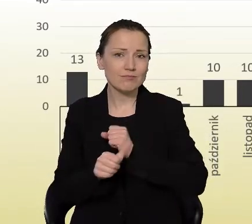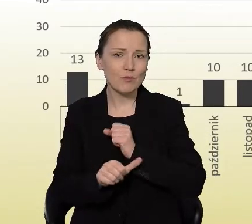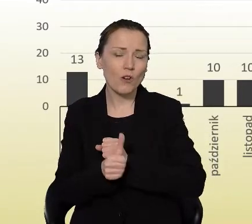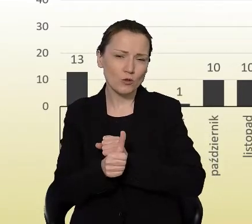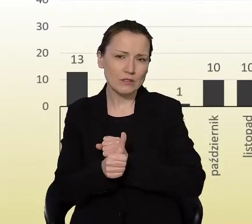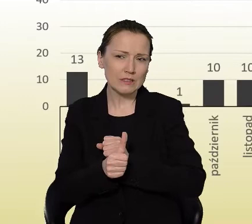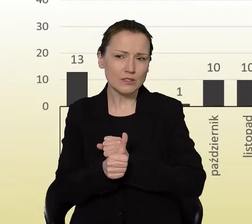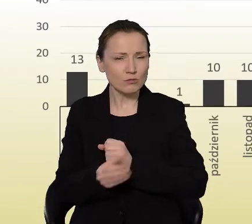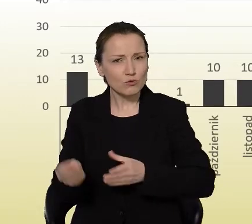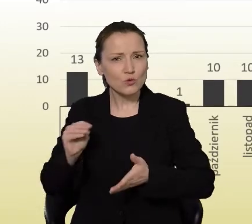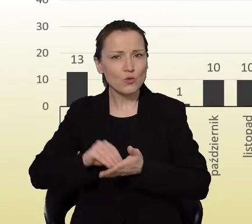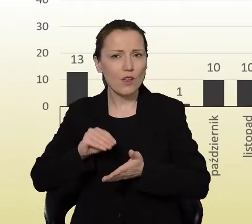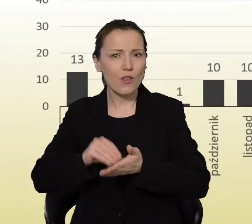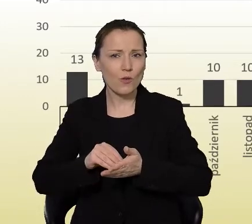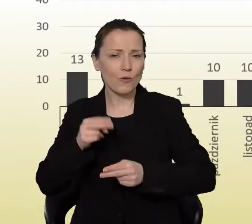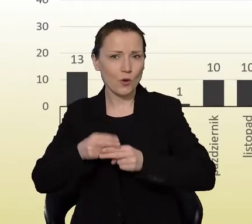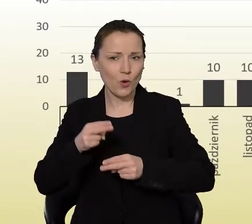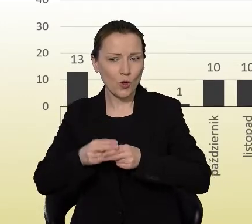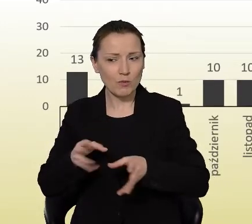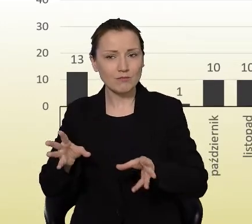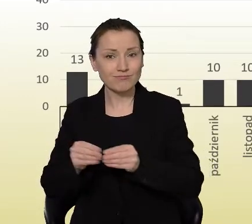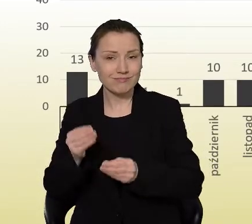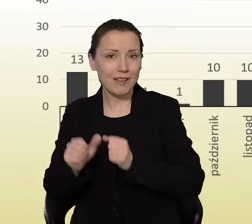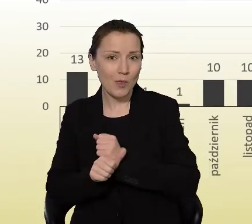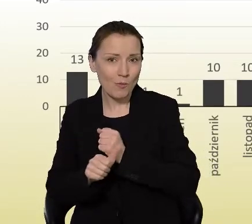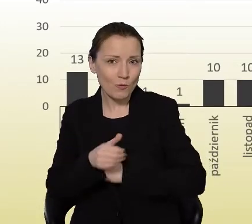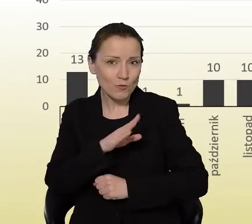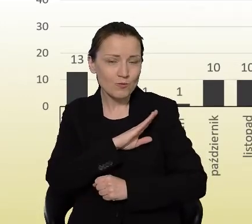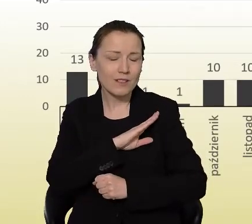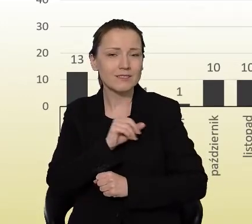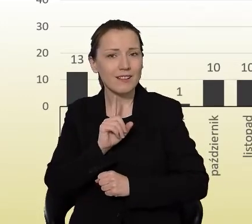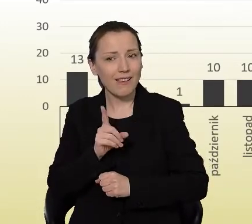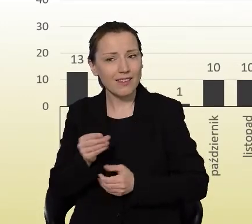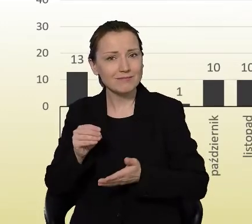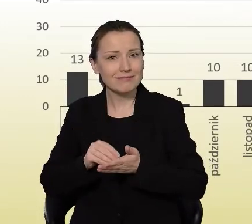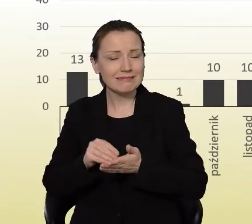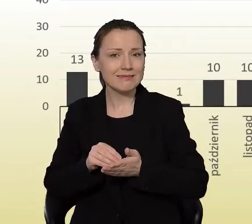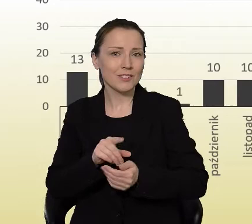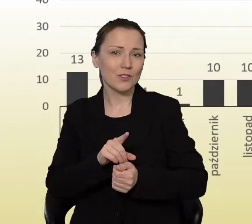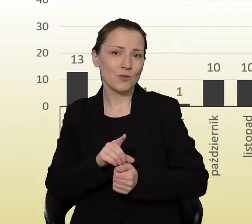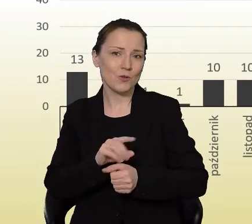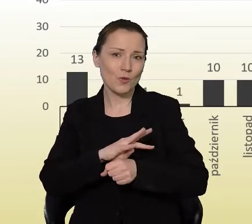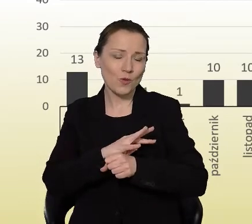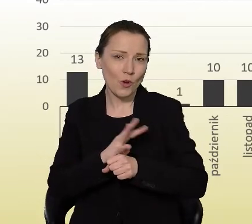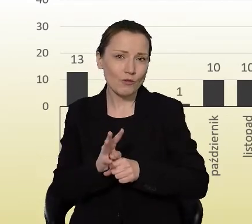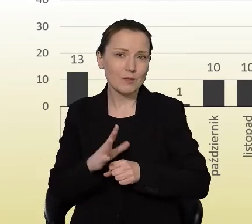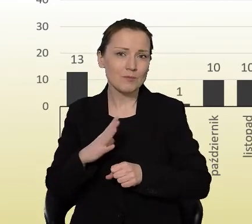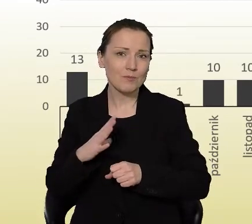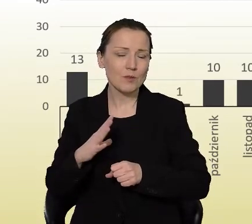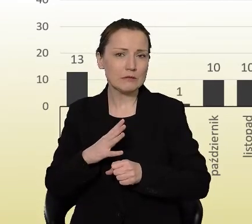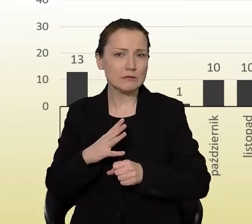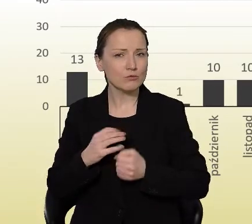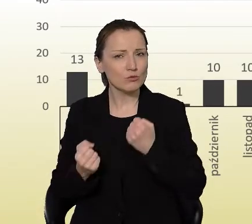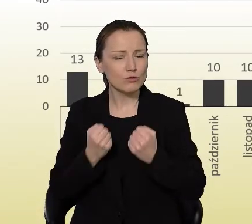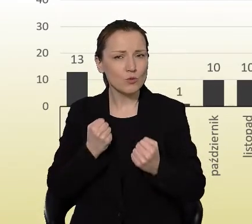choroby współistniejące, ale COVID się do tych zgonów przyczynił. Widać, że najgorszy, najtrudniejszy moment,